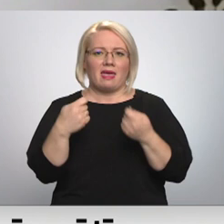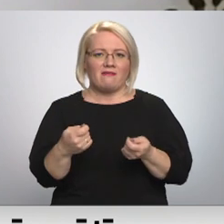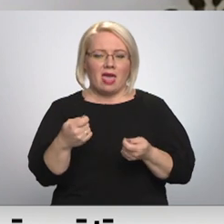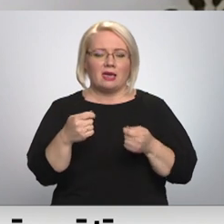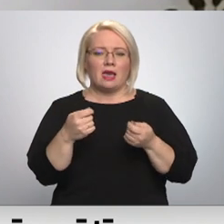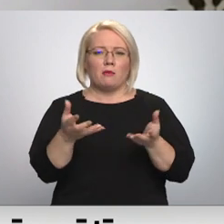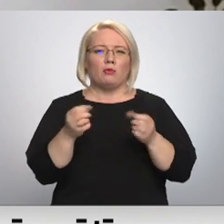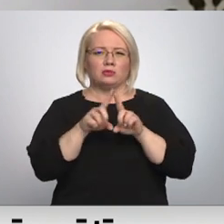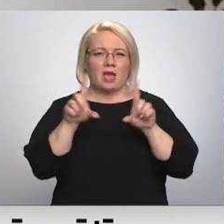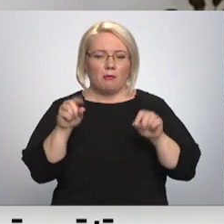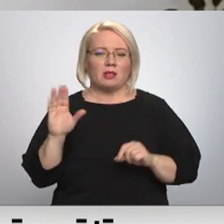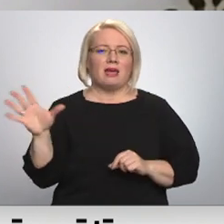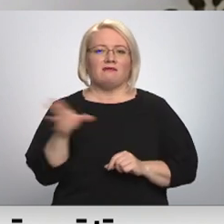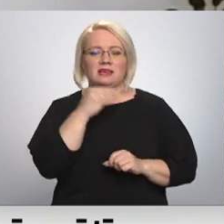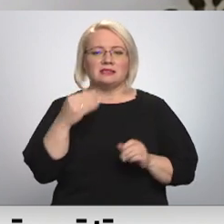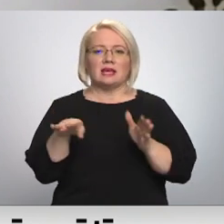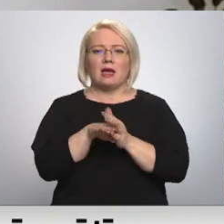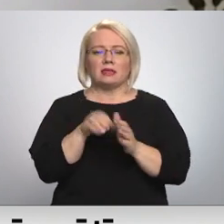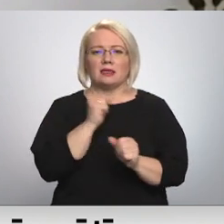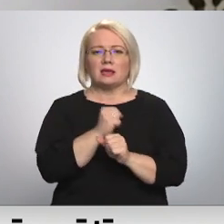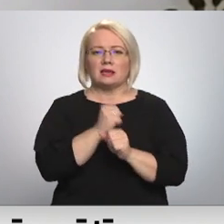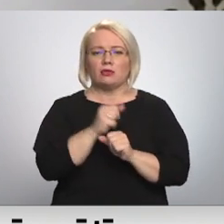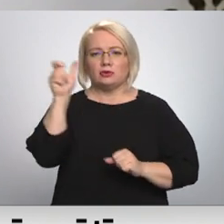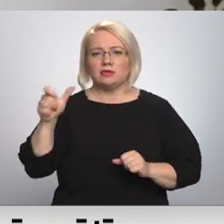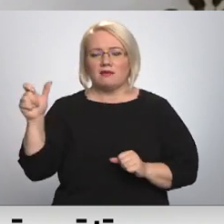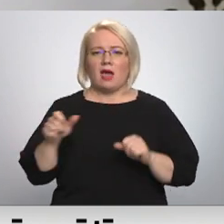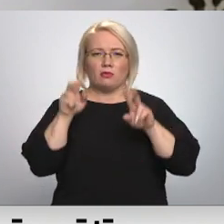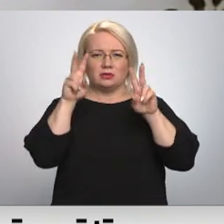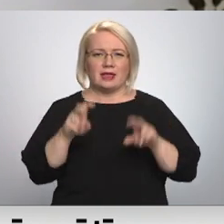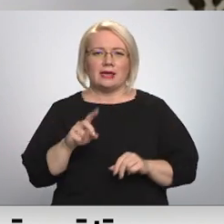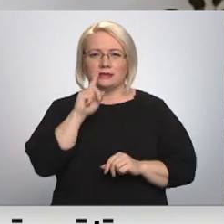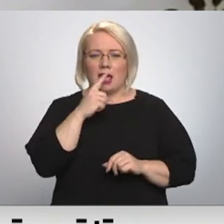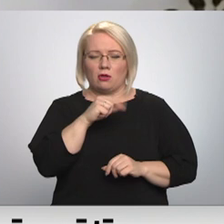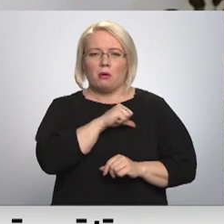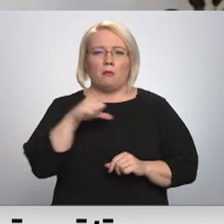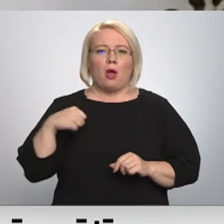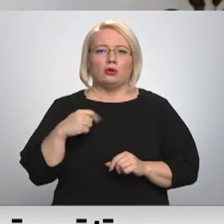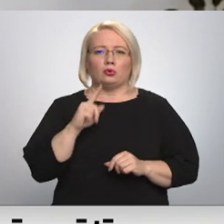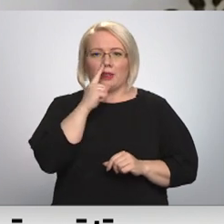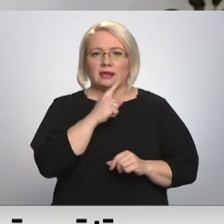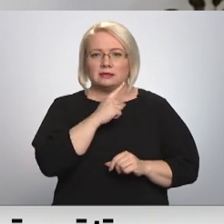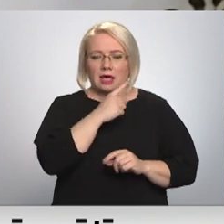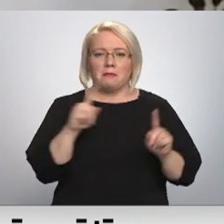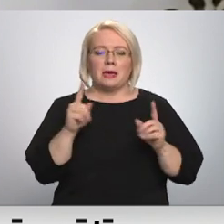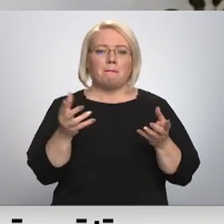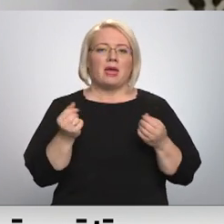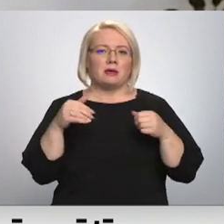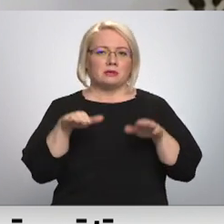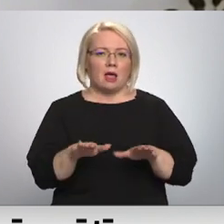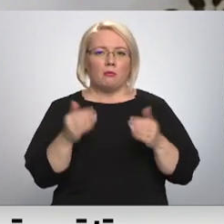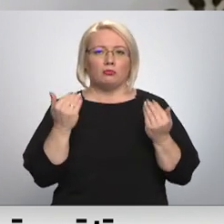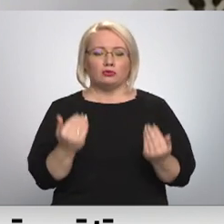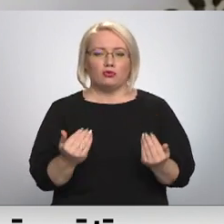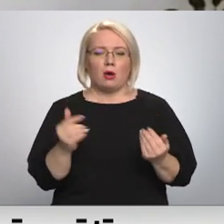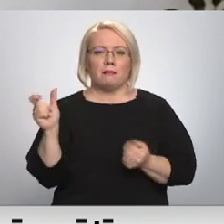lai visus klātienē strādājošos cilvēkus testētu ar šiem antigena pašu testiem, tad ir pieņemts lēmums šobrīd